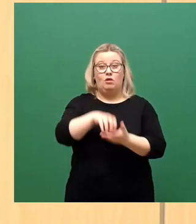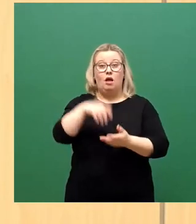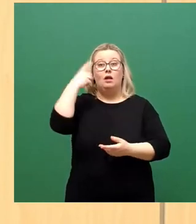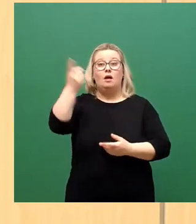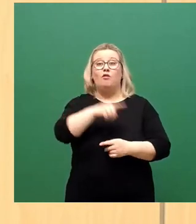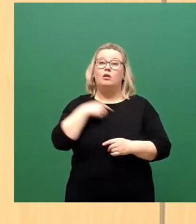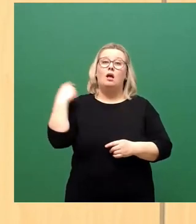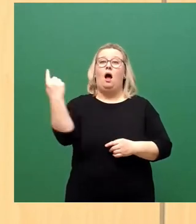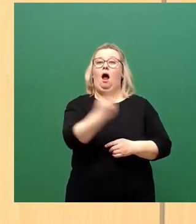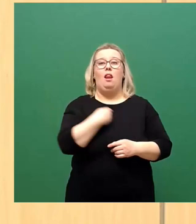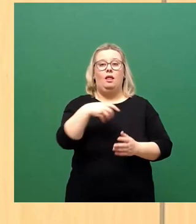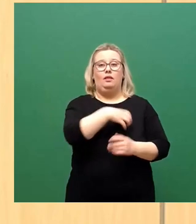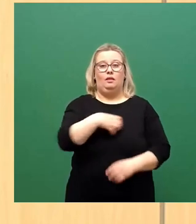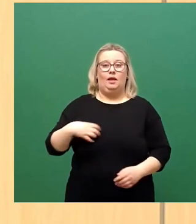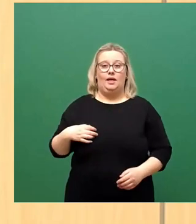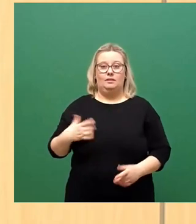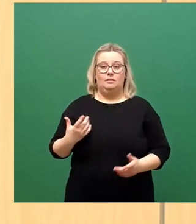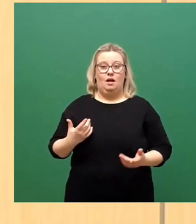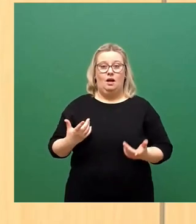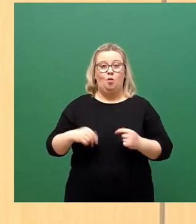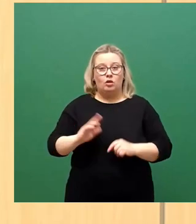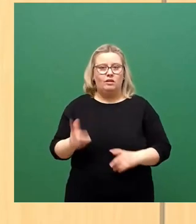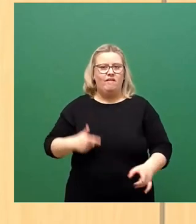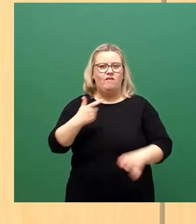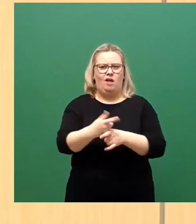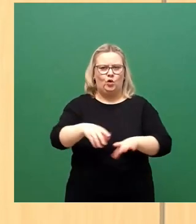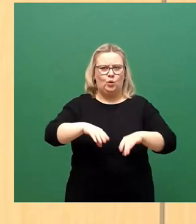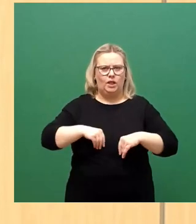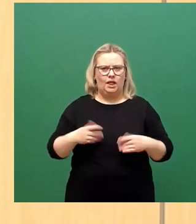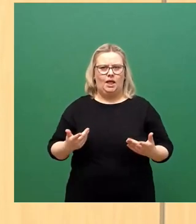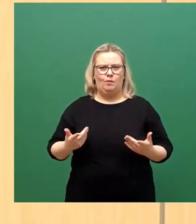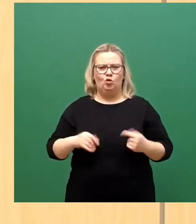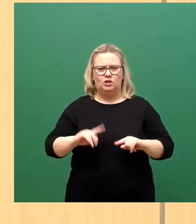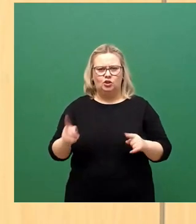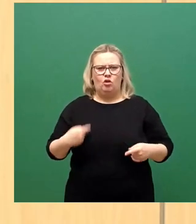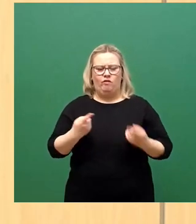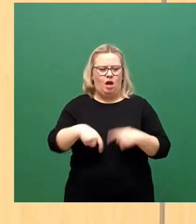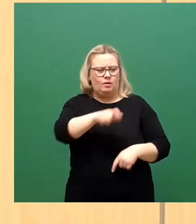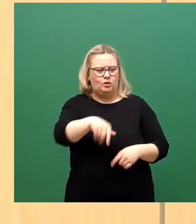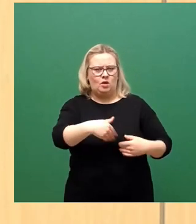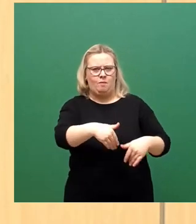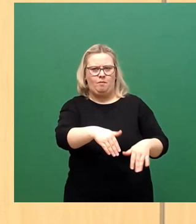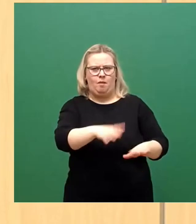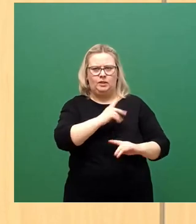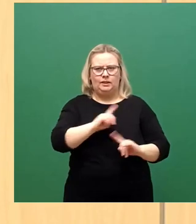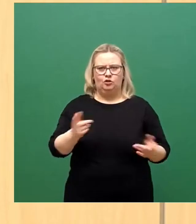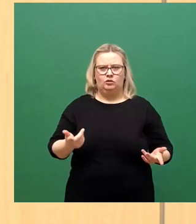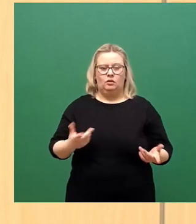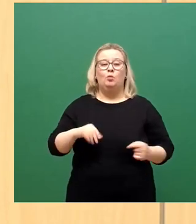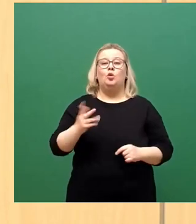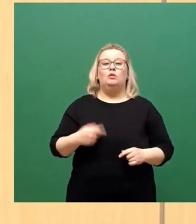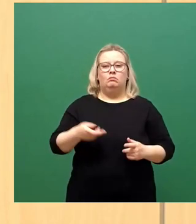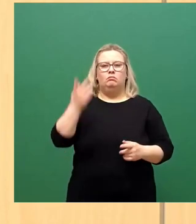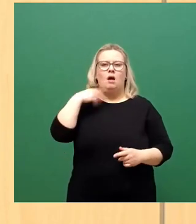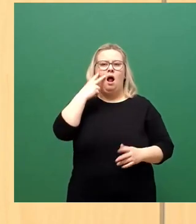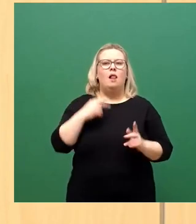Dresdnern. Dies, um Verantwortung zu übernehmen und nicht diese auf andere abzuwälzen. Sowohl der Ursprungsantrag